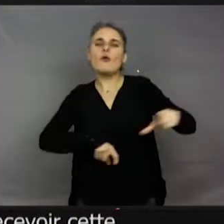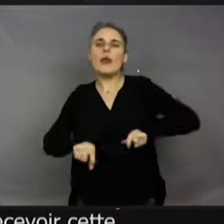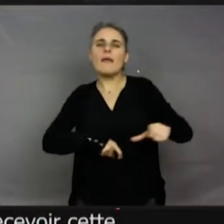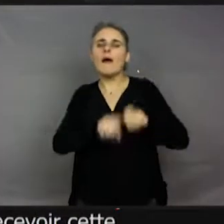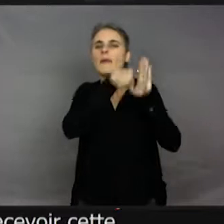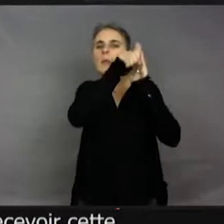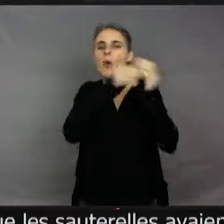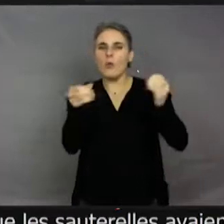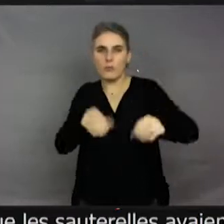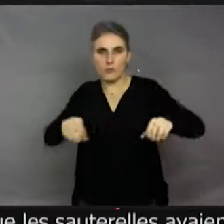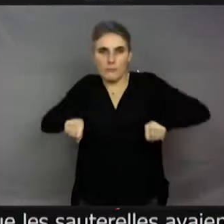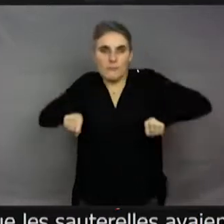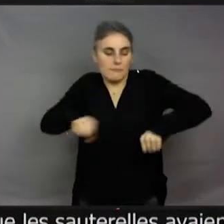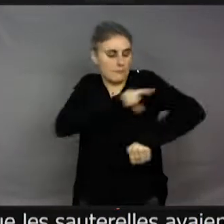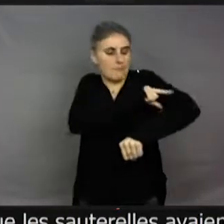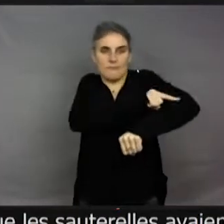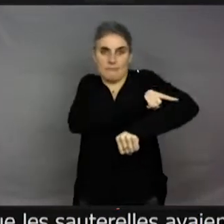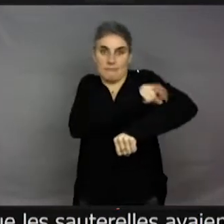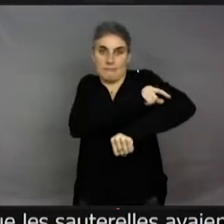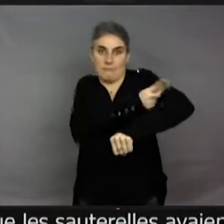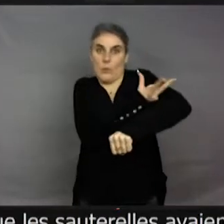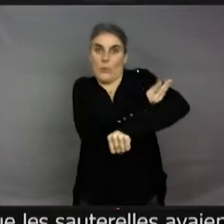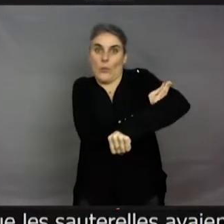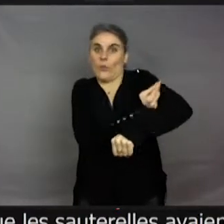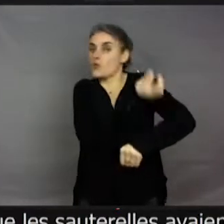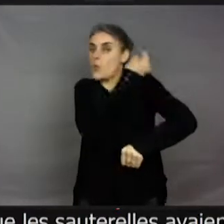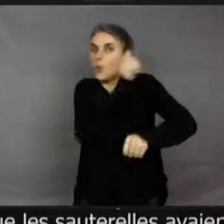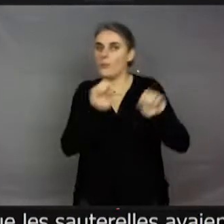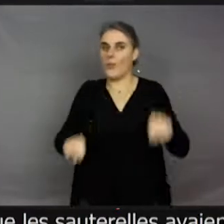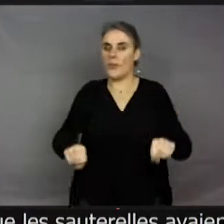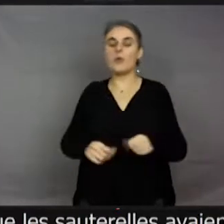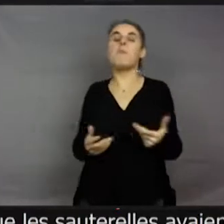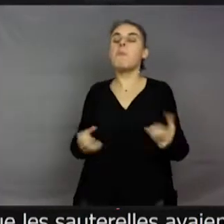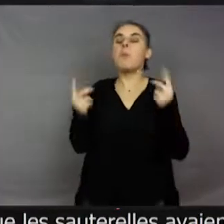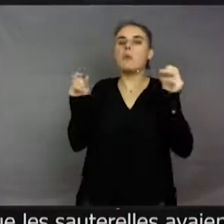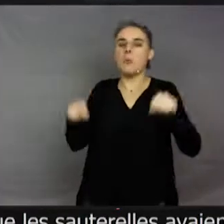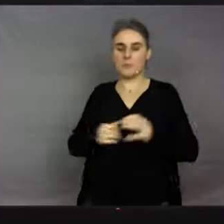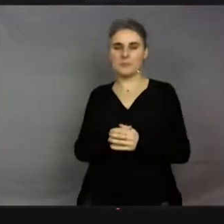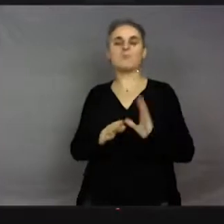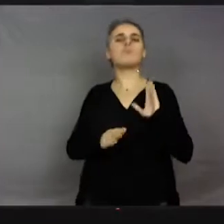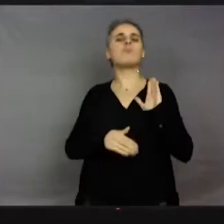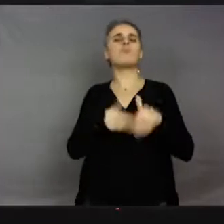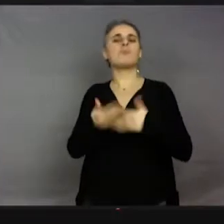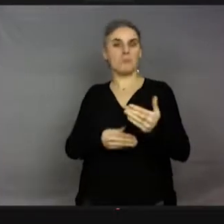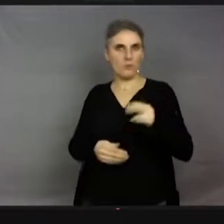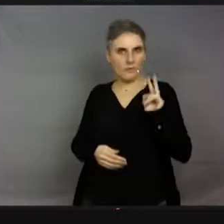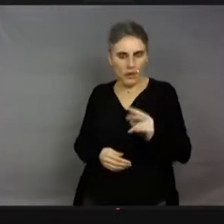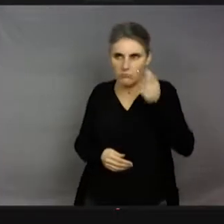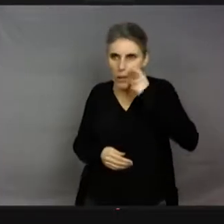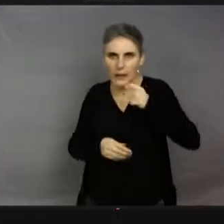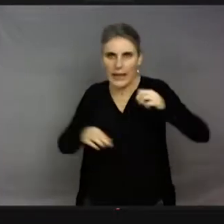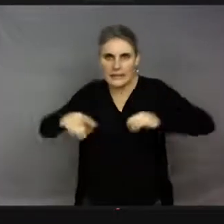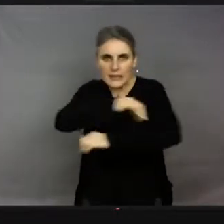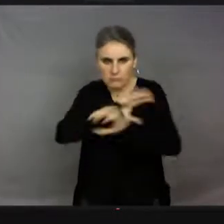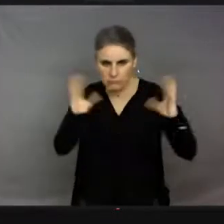Et puis, voilà, je pensais que c'était que ce que j'entendais. Et en fait, il y a une quantité incroyable d'insectes qui chantent, qu'on n